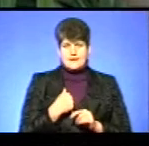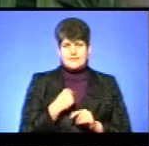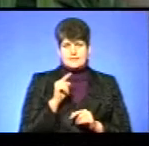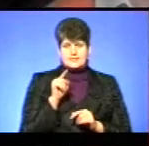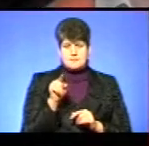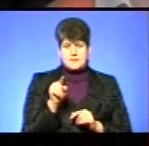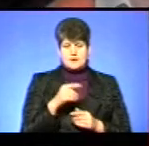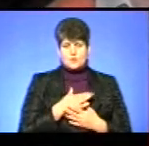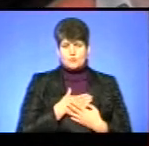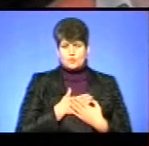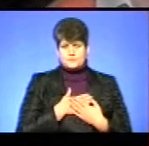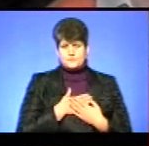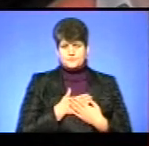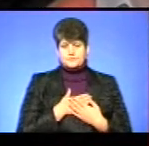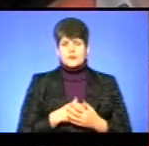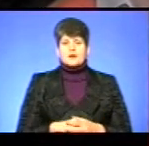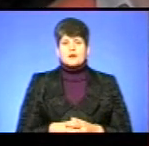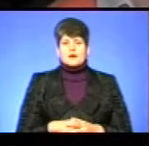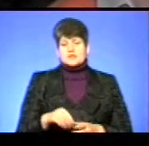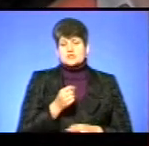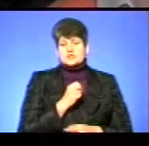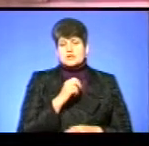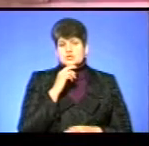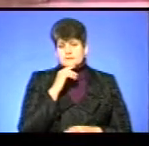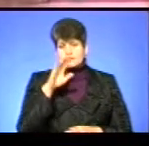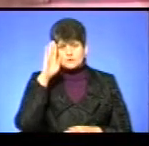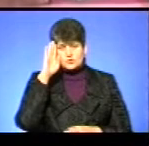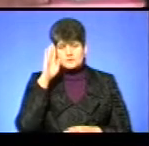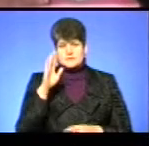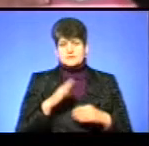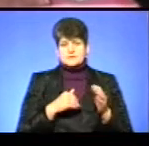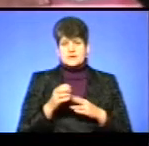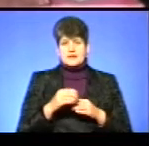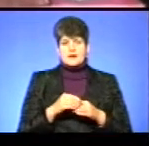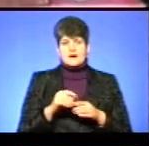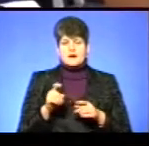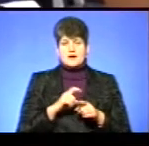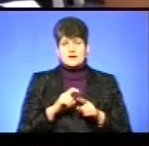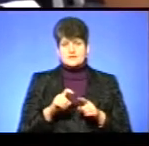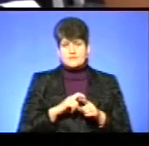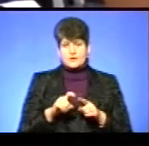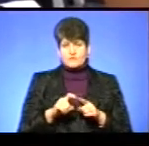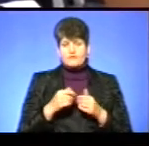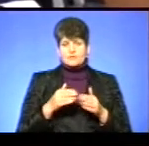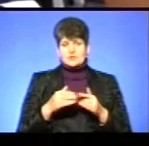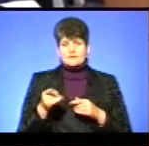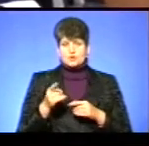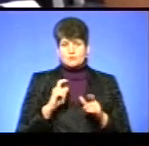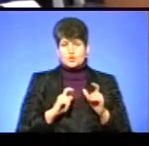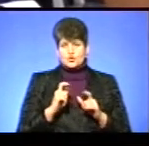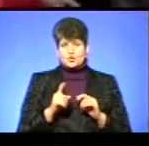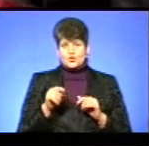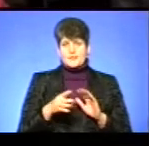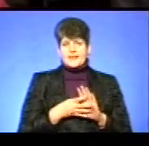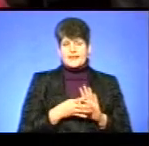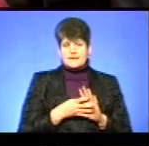люблю. Олег Осташик з Чернівців за фахом електрогазозварювальник. Випускник Тернопільського коледжу номер 9.